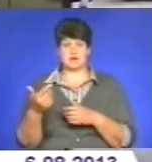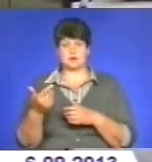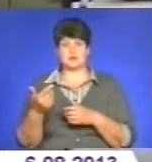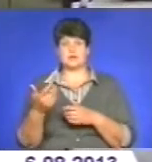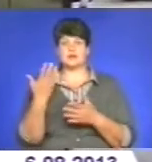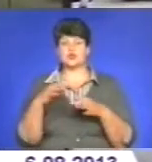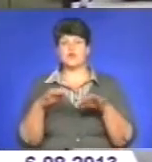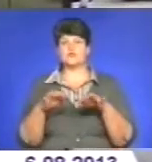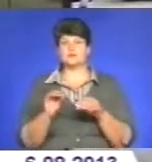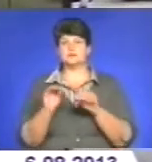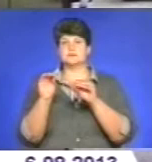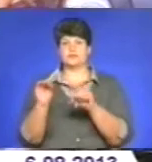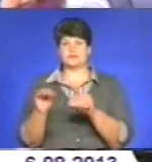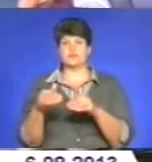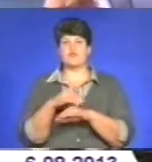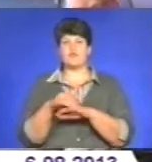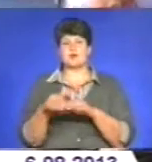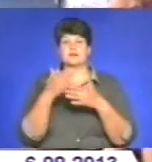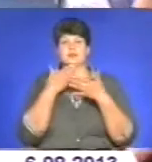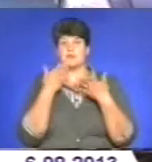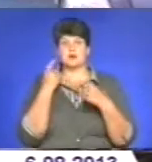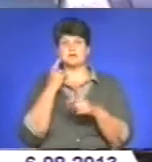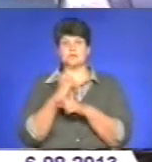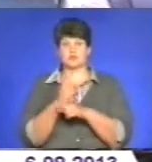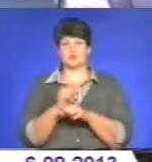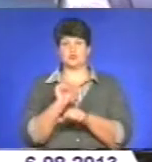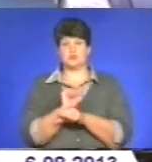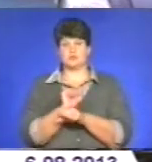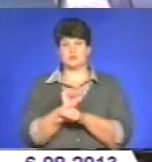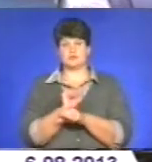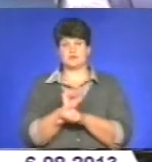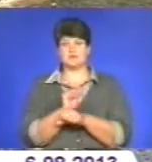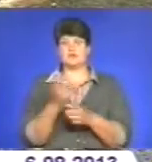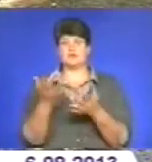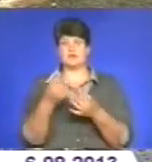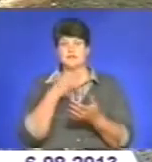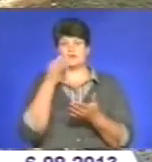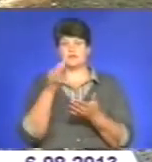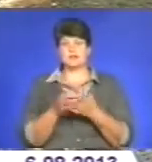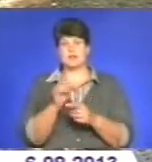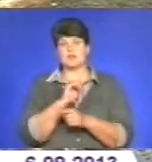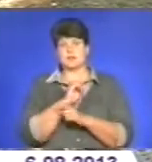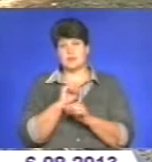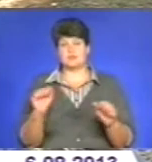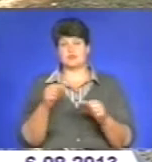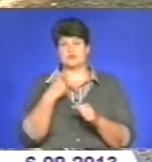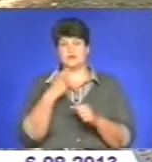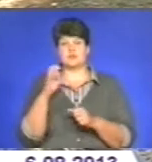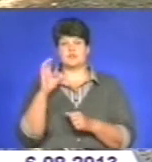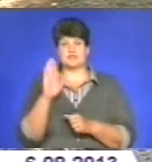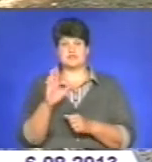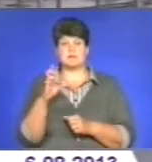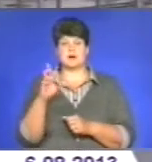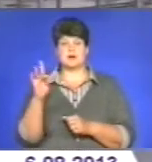авто паркують у дворах, де немає знаків про заборону зупинки, притягнути до відповідальності не можна, каже Василь Барановський.